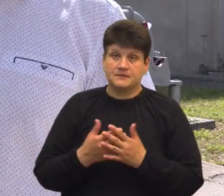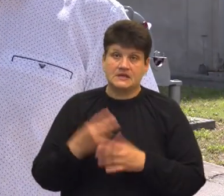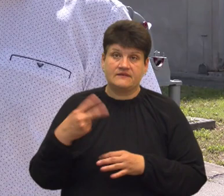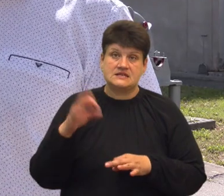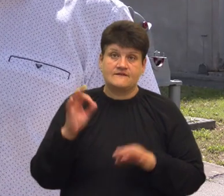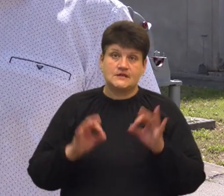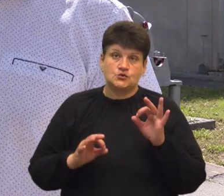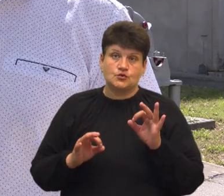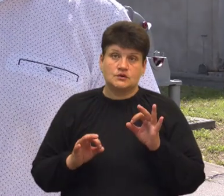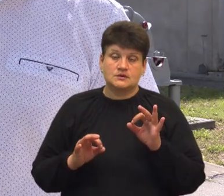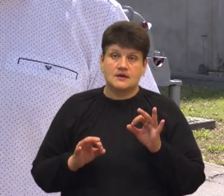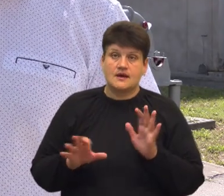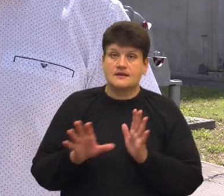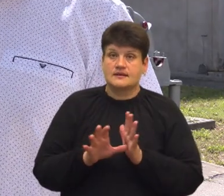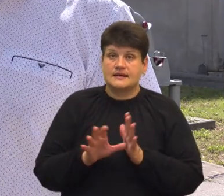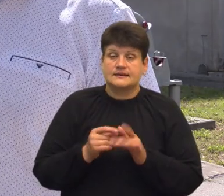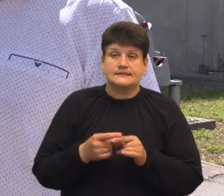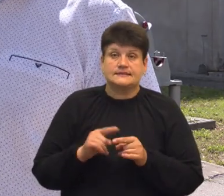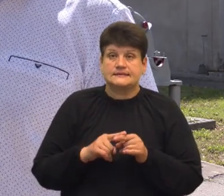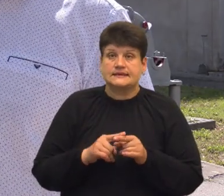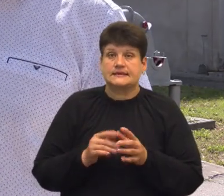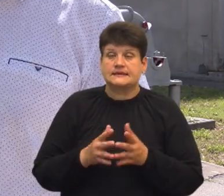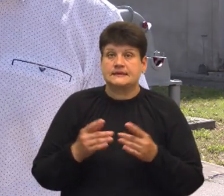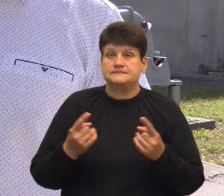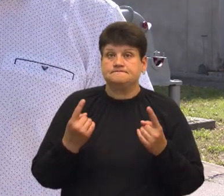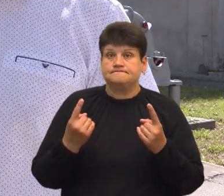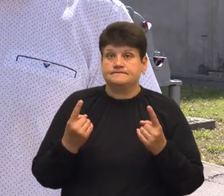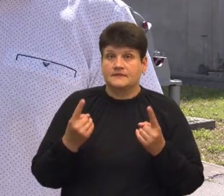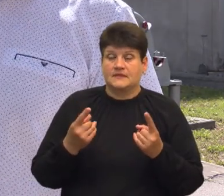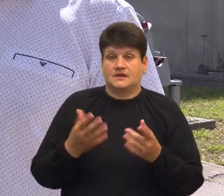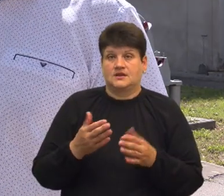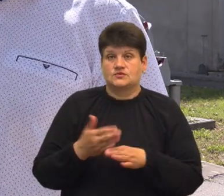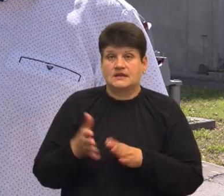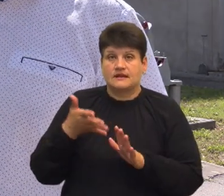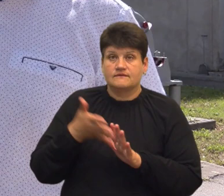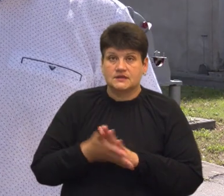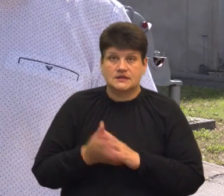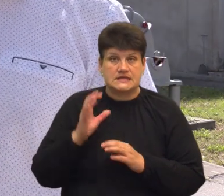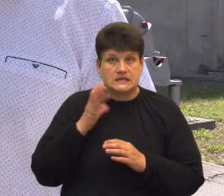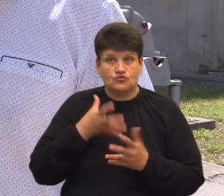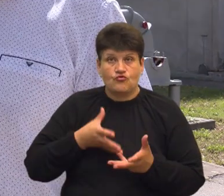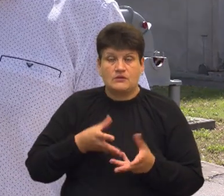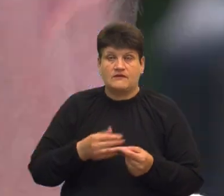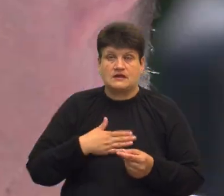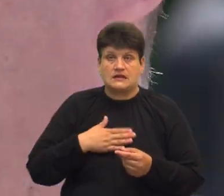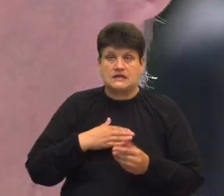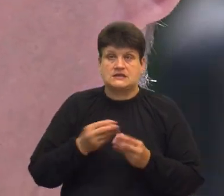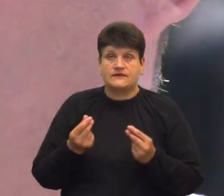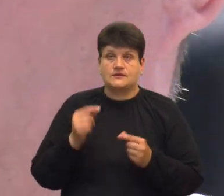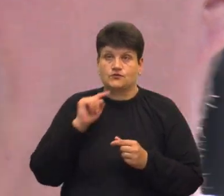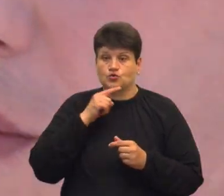а електроенергія – це найбільш суттєва стаття витрат для нас і дуже серйозно впливає на нас фінансово-економічний стан.